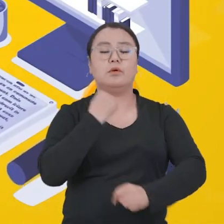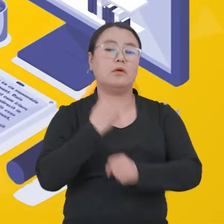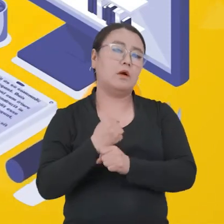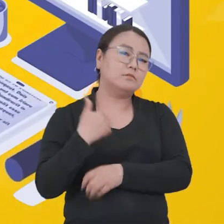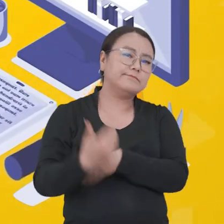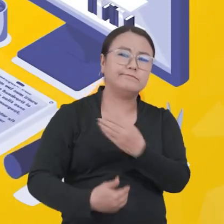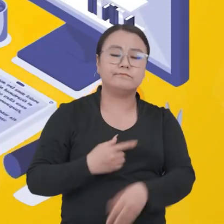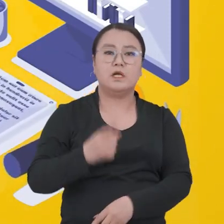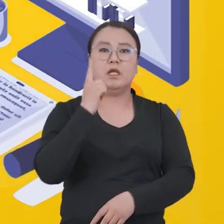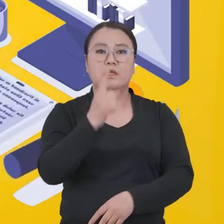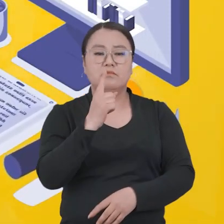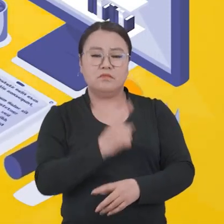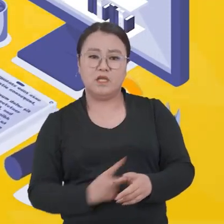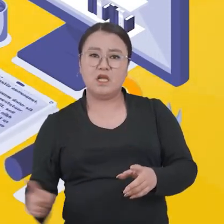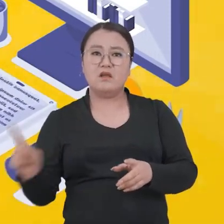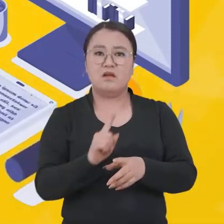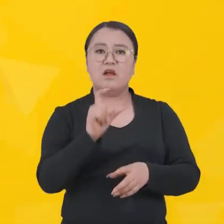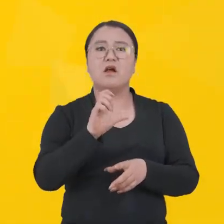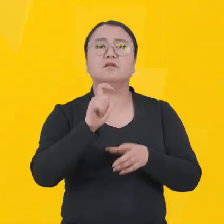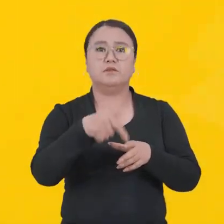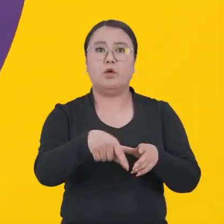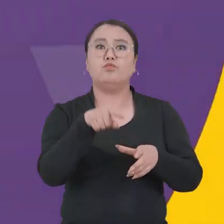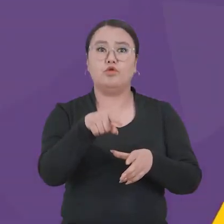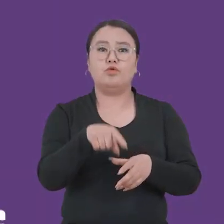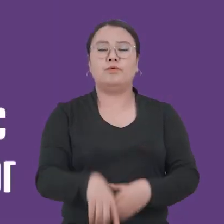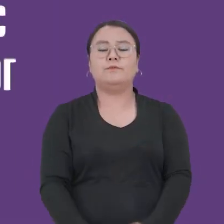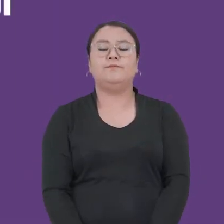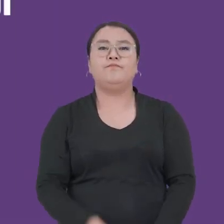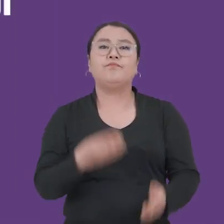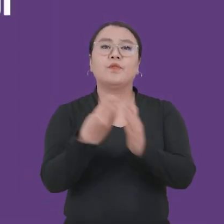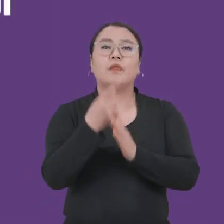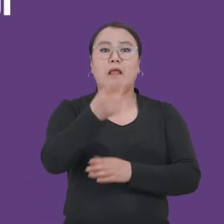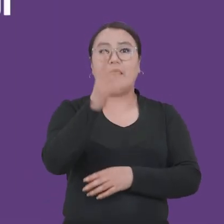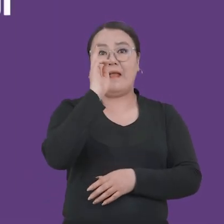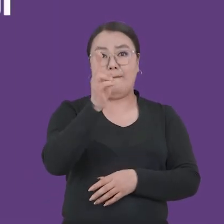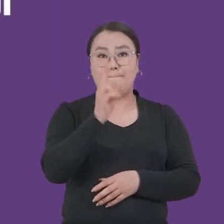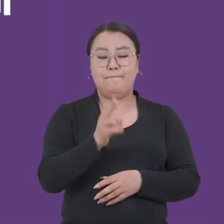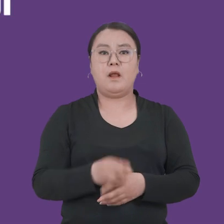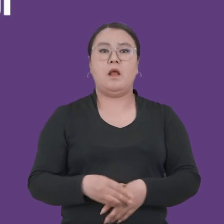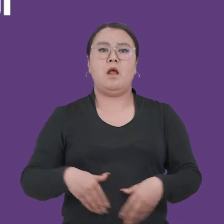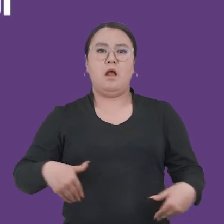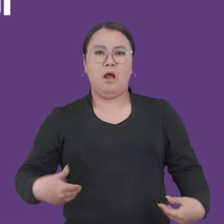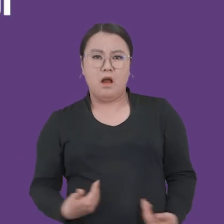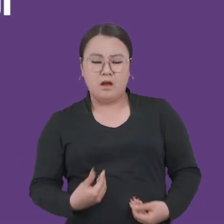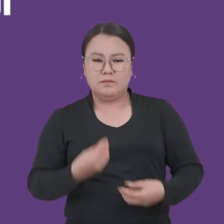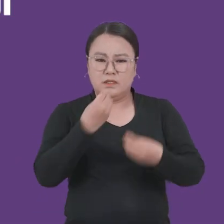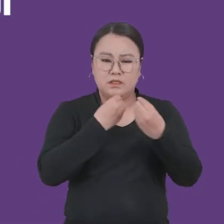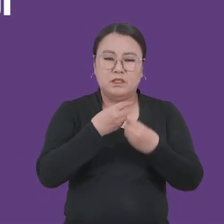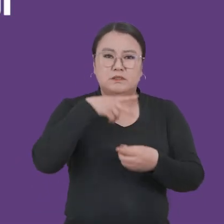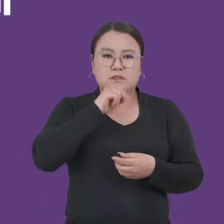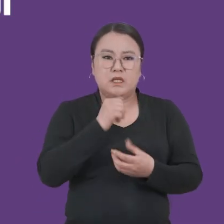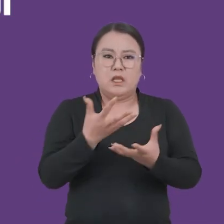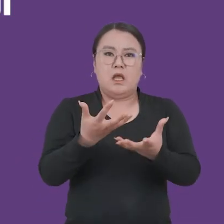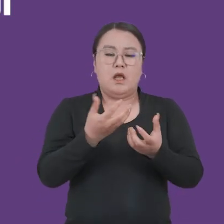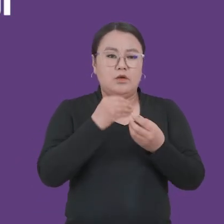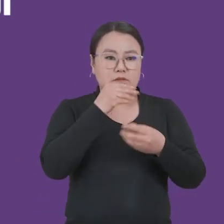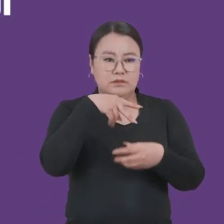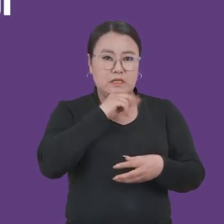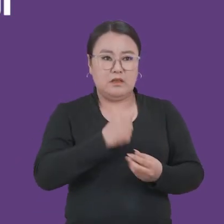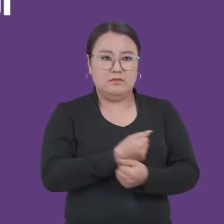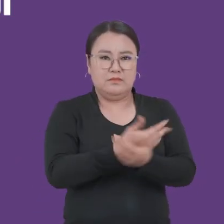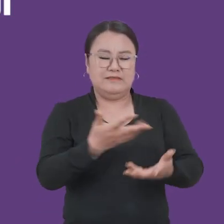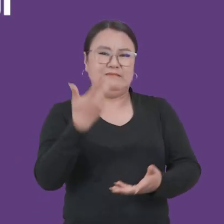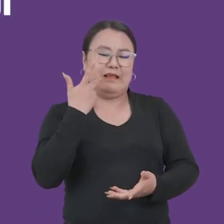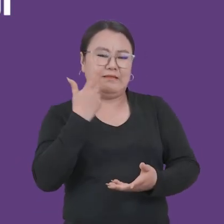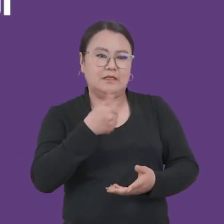үүлээждгээн нэг бүрдэл хэсэгээж олгэж болуна. Ешээн Тана Кампайн ханжаргаанд хүрүлцхүйц цээлэн хүс ажилпнөөддэа